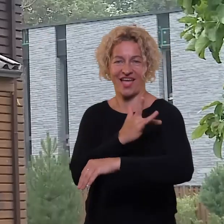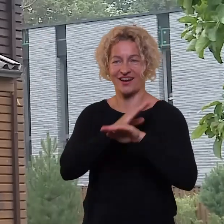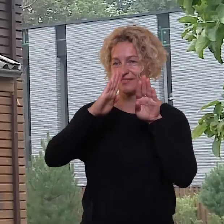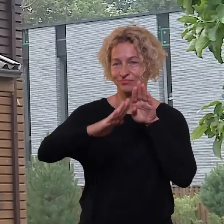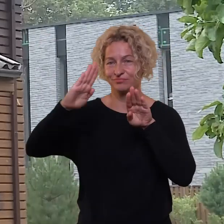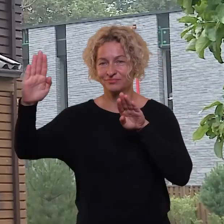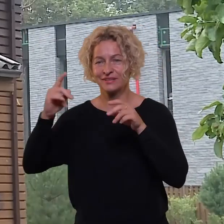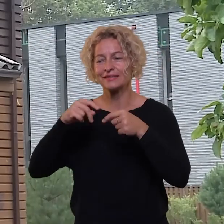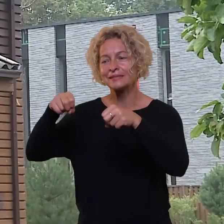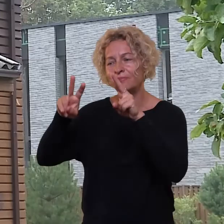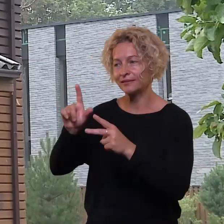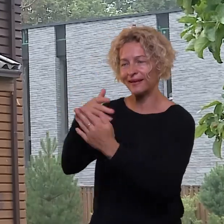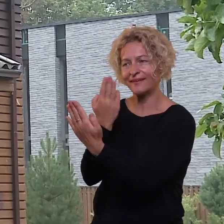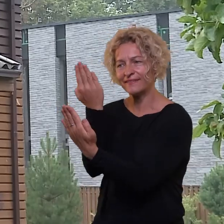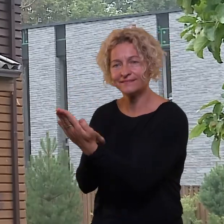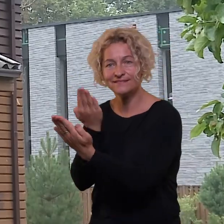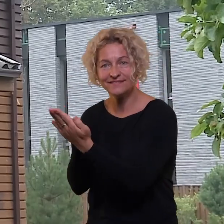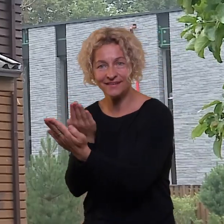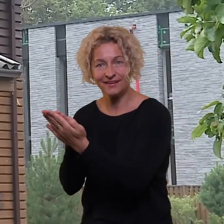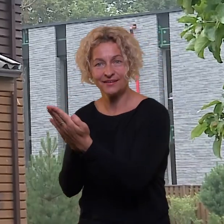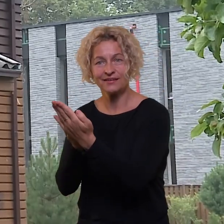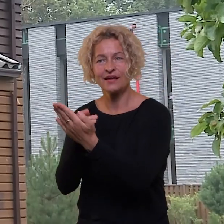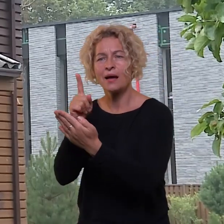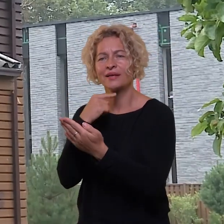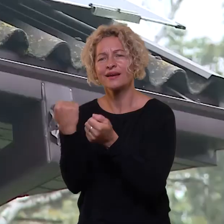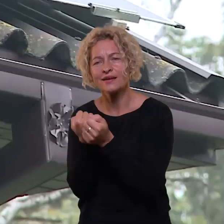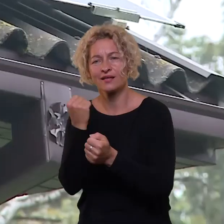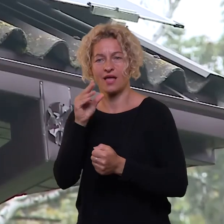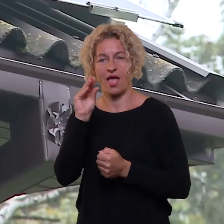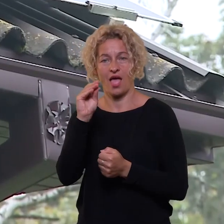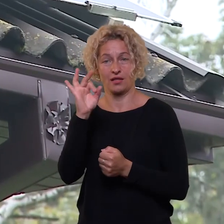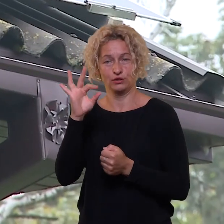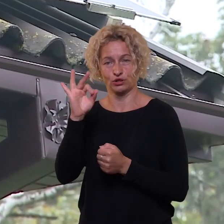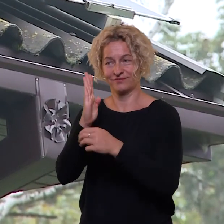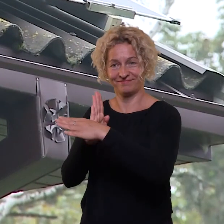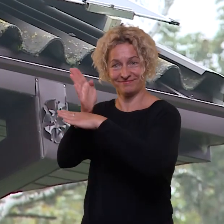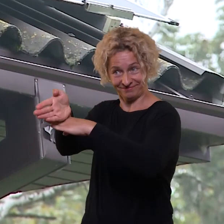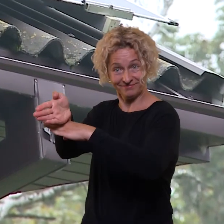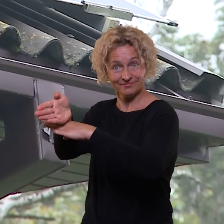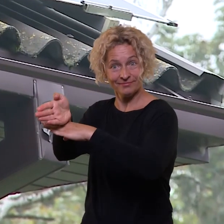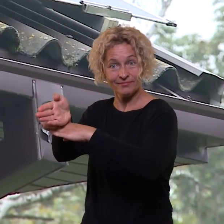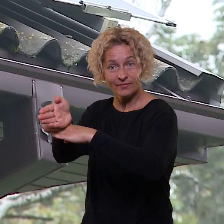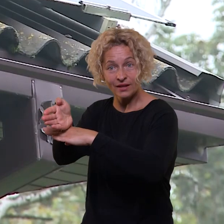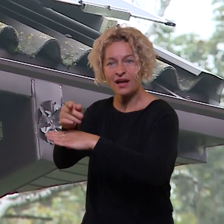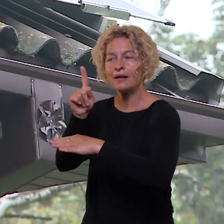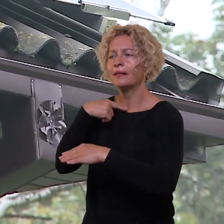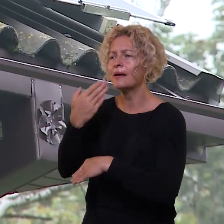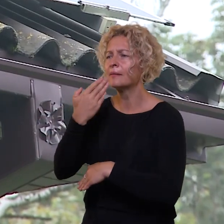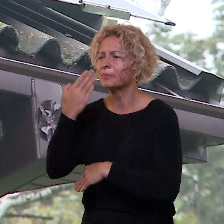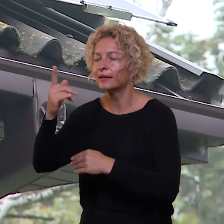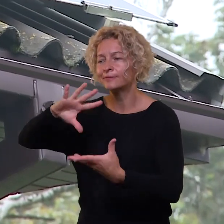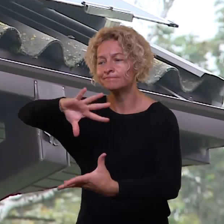patarė, į ką reikia atkreipti dėmesį. Kreiptis į energijos skirstimo operatorių ir pasižiūrėti, ar